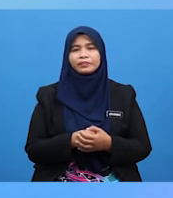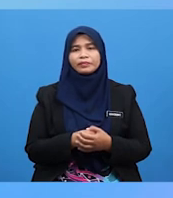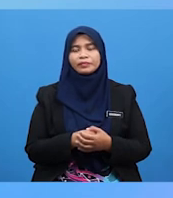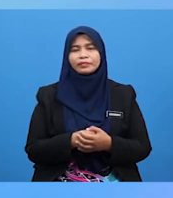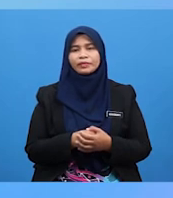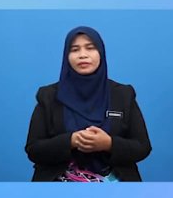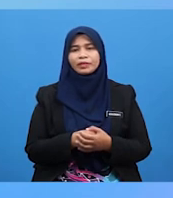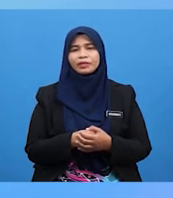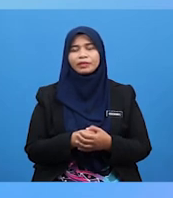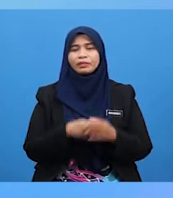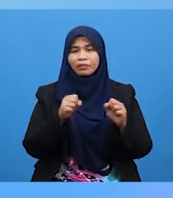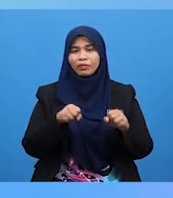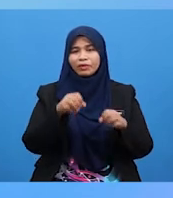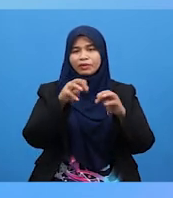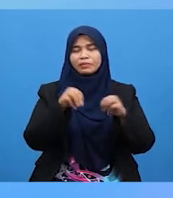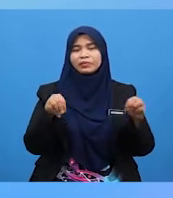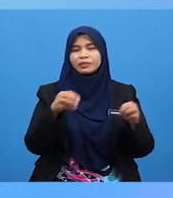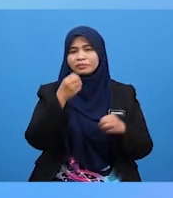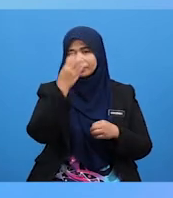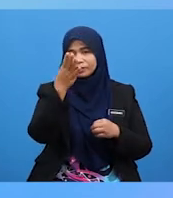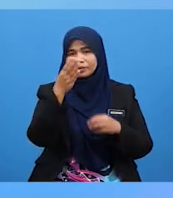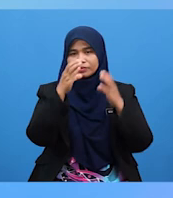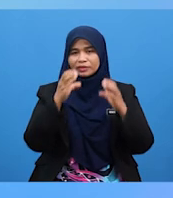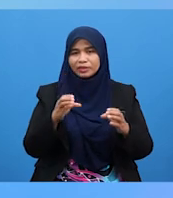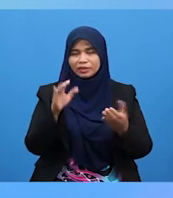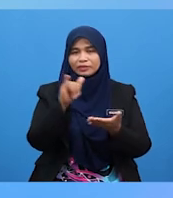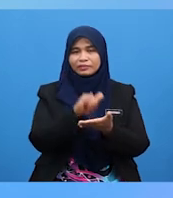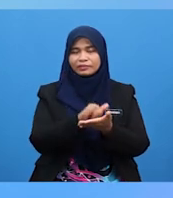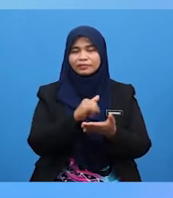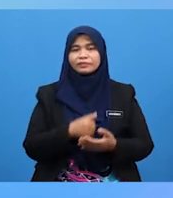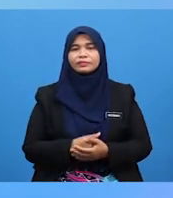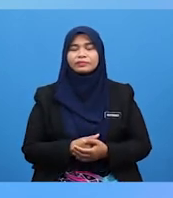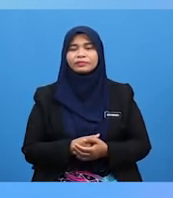Boleh Murid-Murid Sebutkan Cara-Caranya